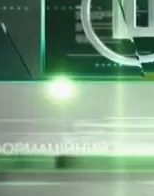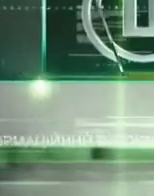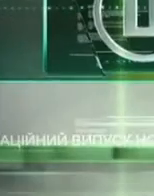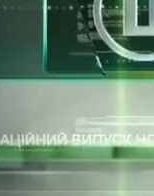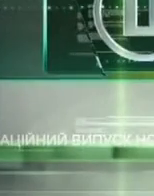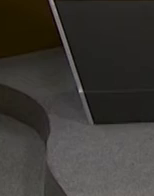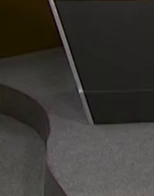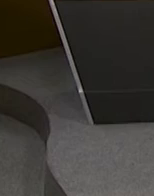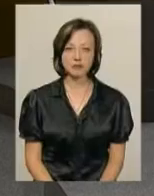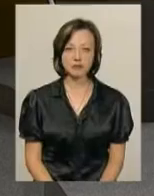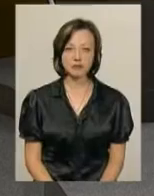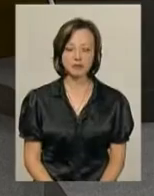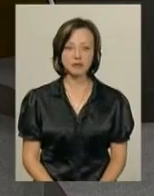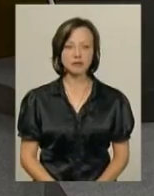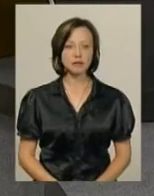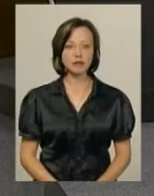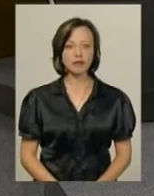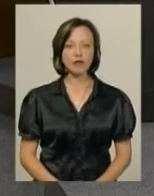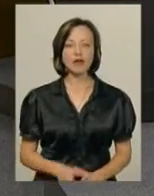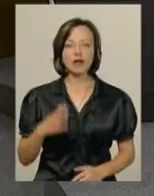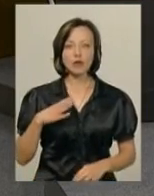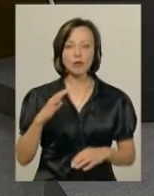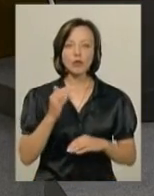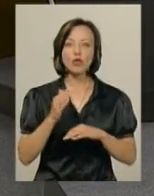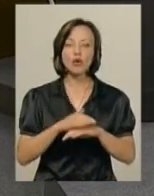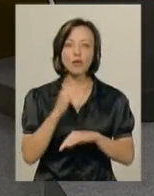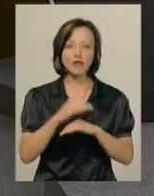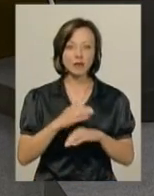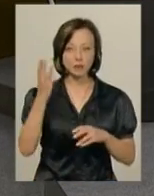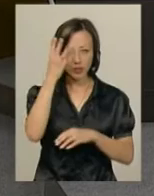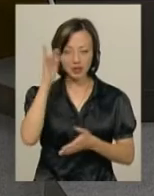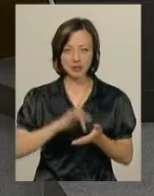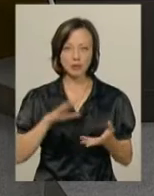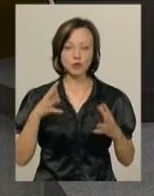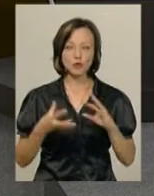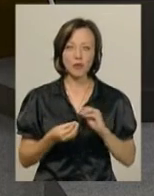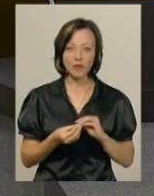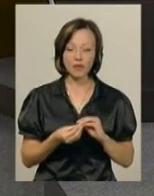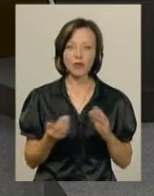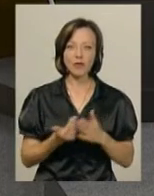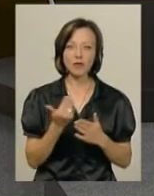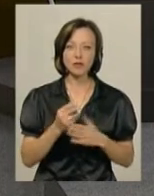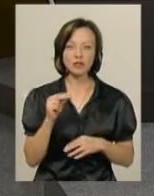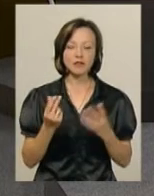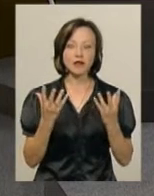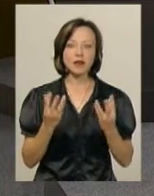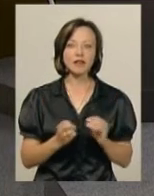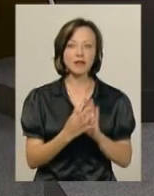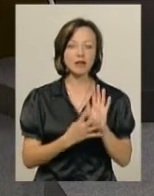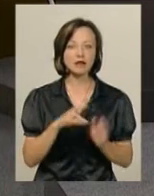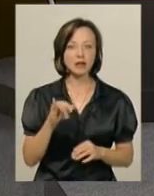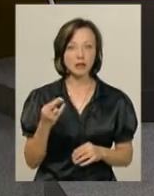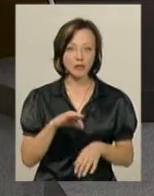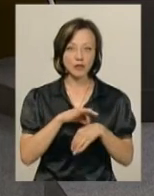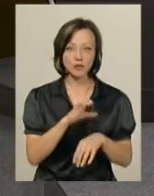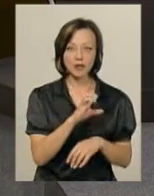Музика Доброго вечора на каналі «Поділяцентр» підсумковий інформаційний випуск четверга 19 липня. В